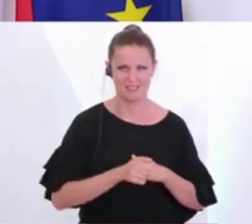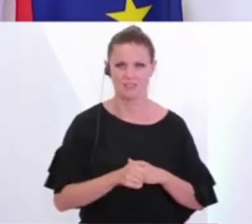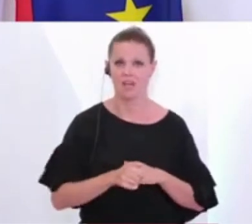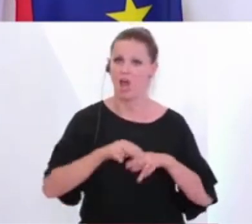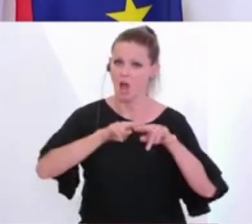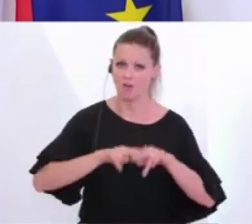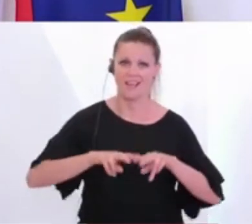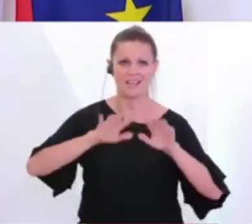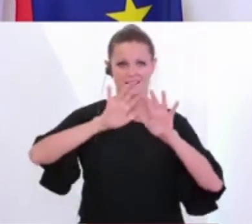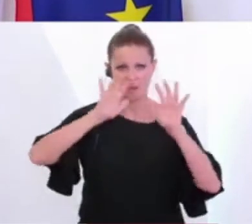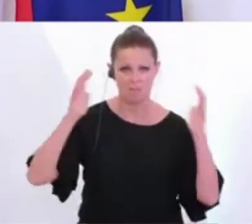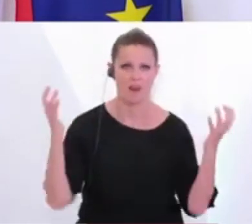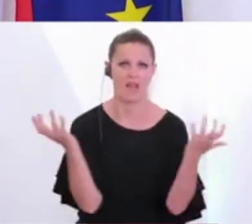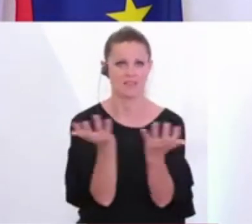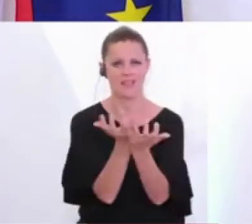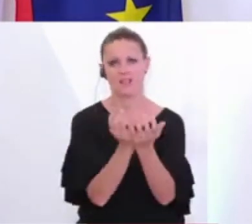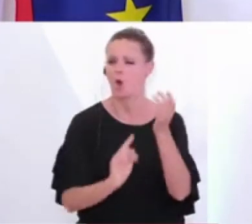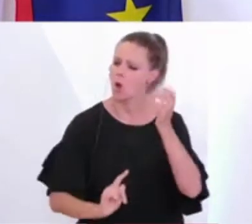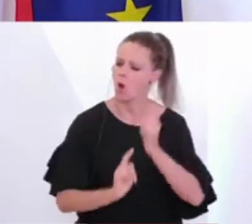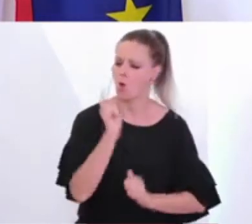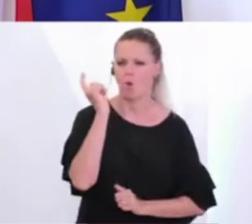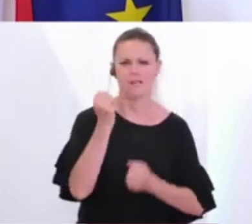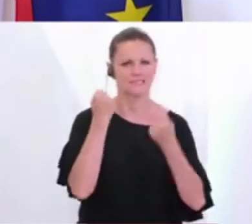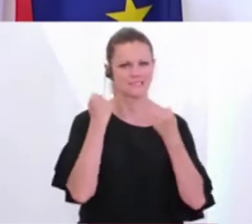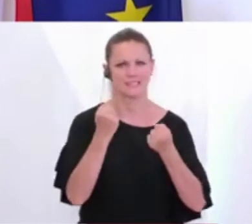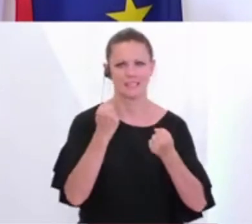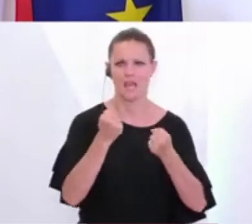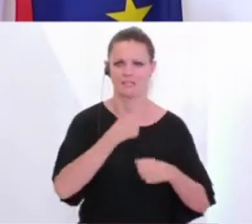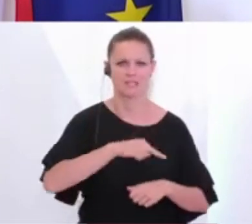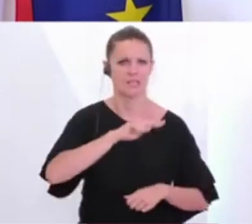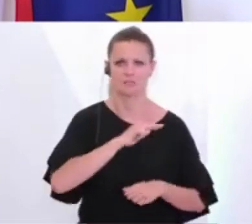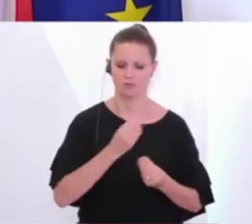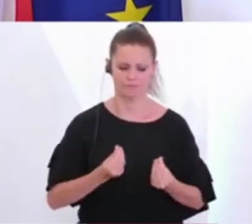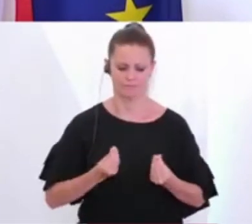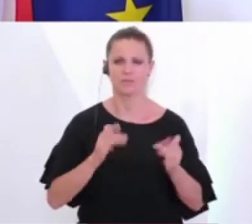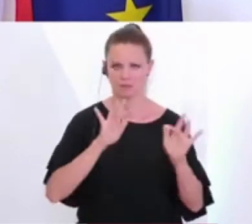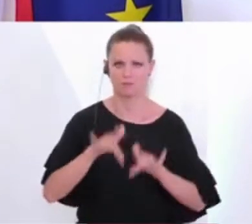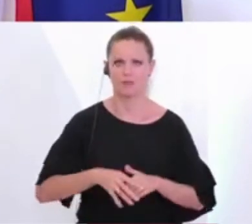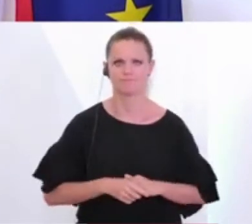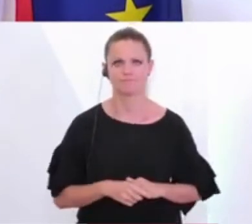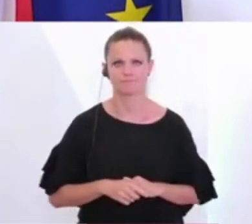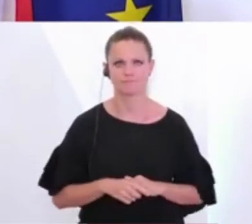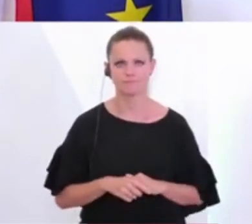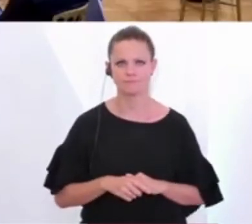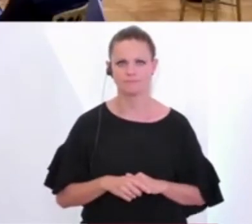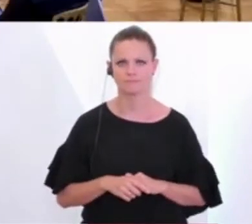Planeten weiterhin als mit einem hohen Sicherheitsrisiko versehen empfinden. Danke sehr. Frau Integrationsministerin, bitte.